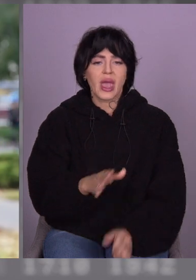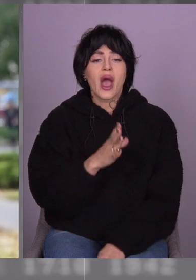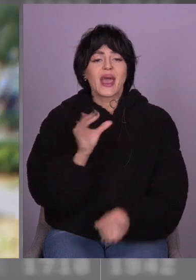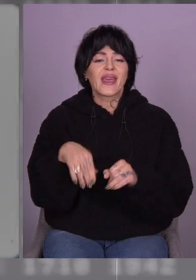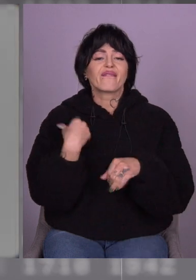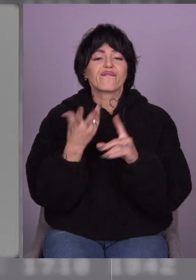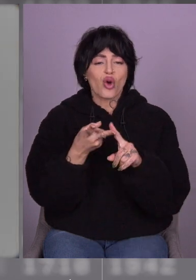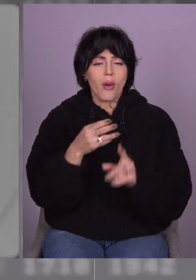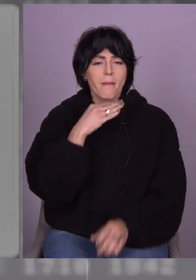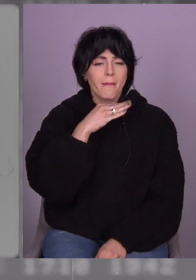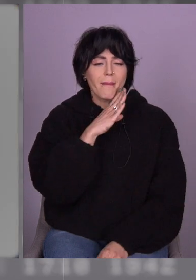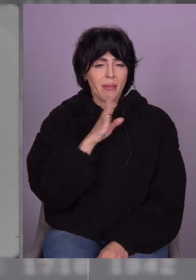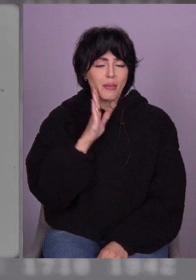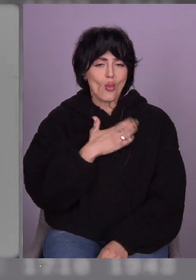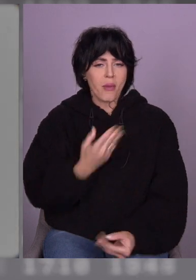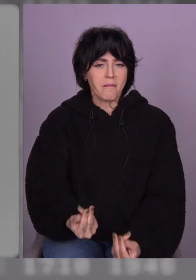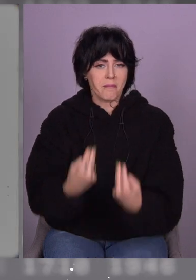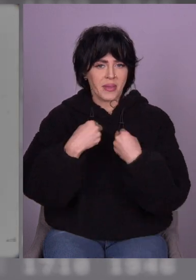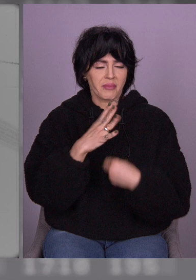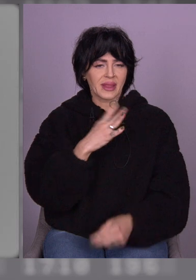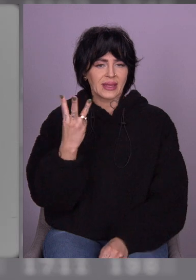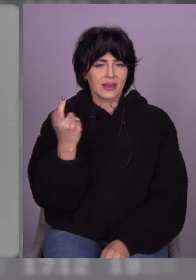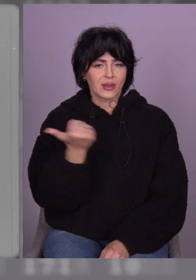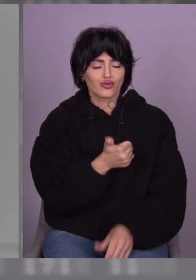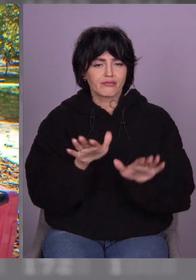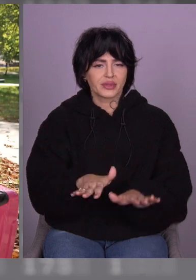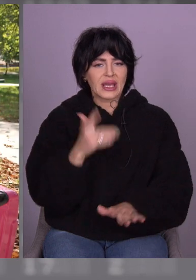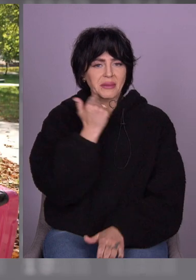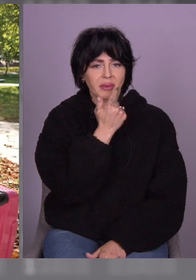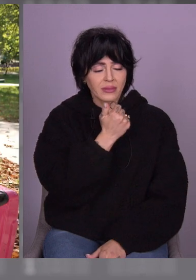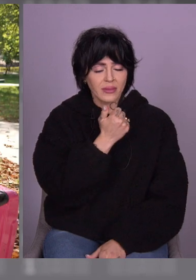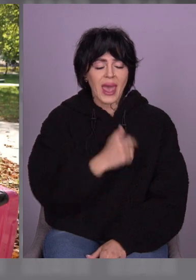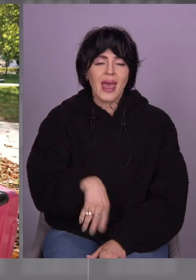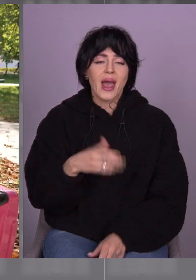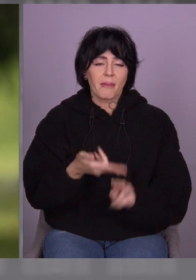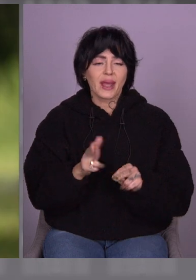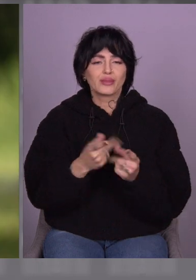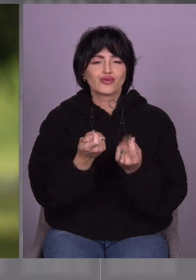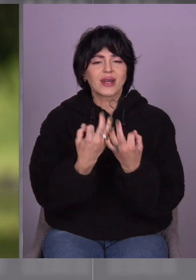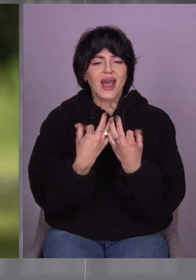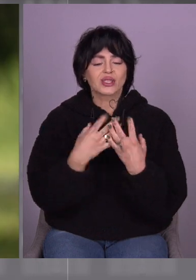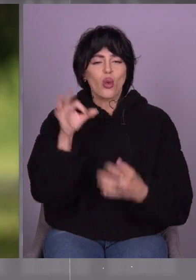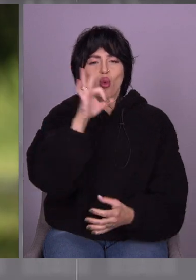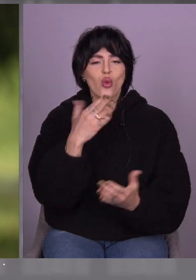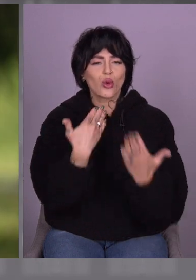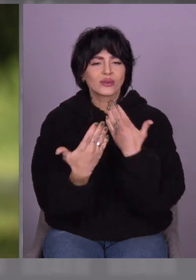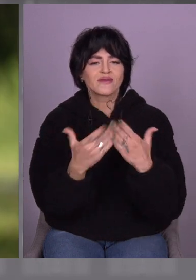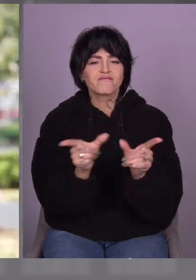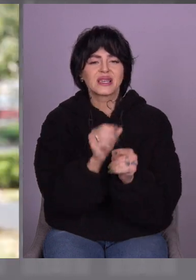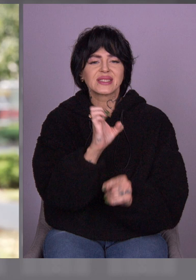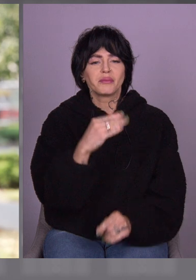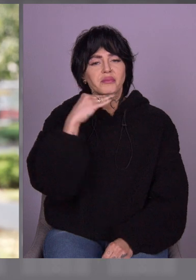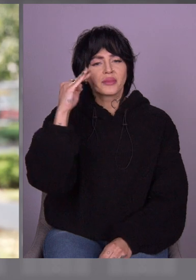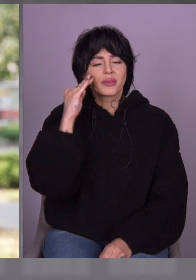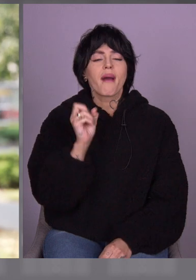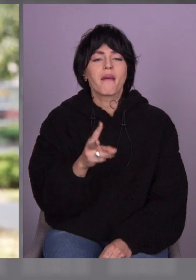бачила, вона у нас була три тижні в Іспанії. Тоді розкажи мені про свої стосунки з батьком. Він